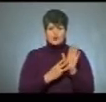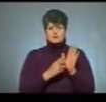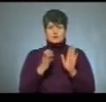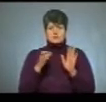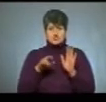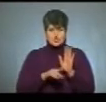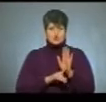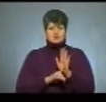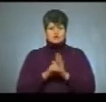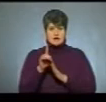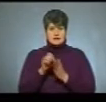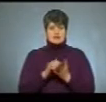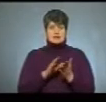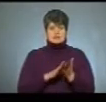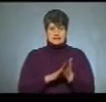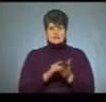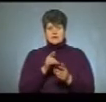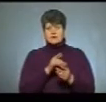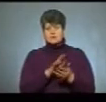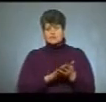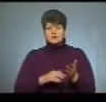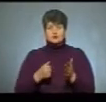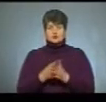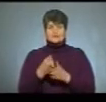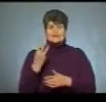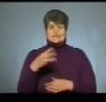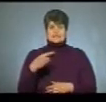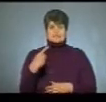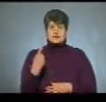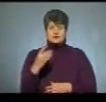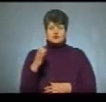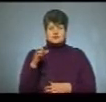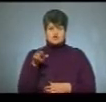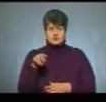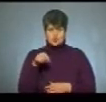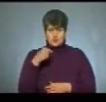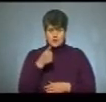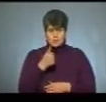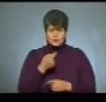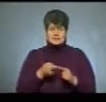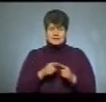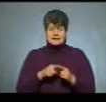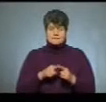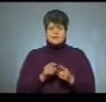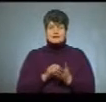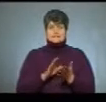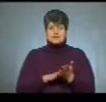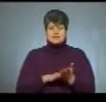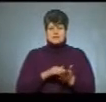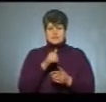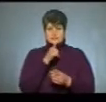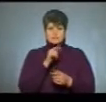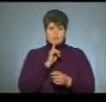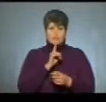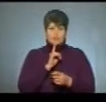розпочалася реєстрація і триватиме вона до 31 січня цього року. Це, власне, реєстрація на пробне ЗНО.